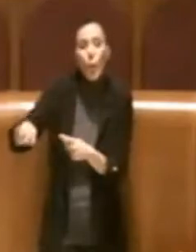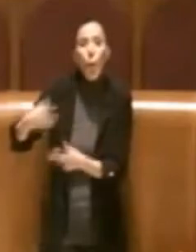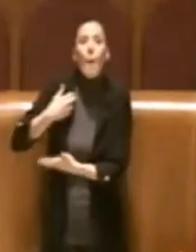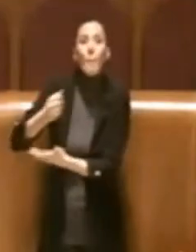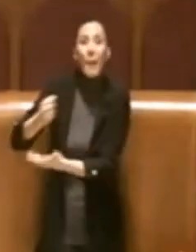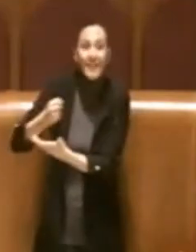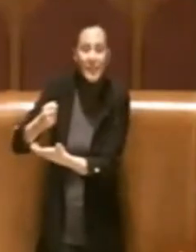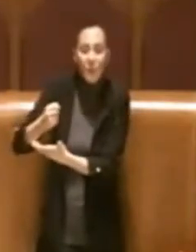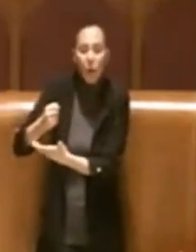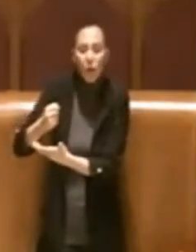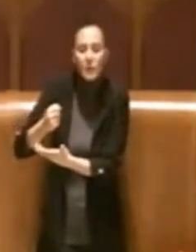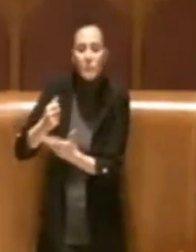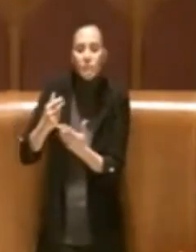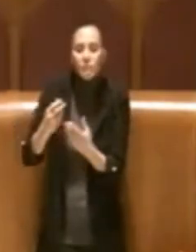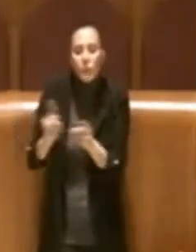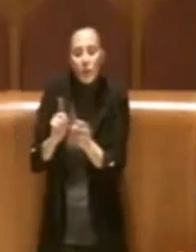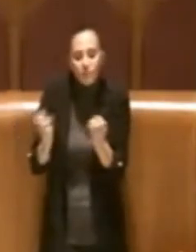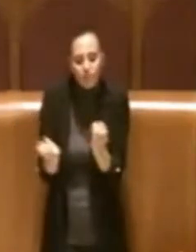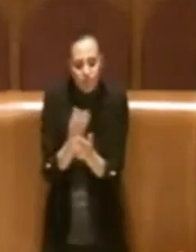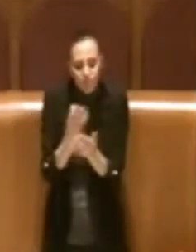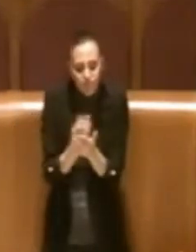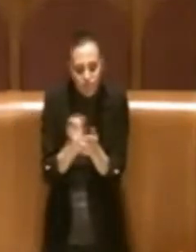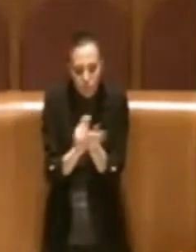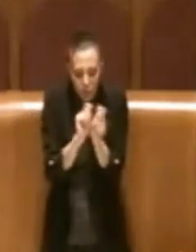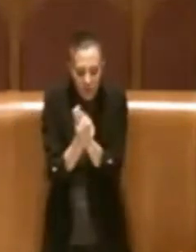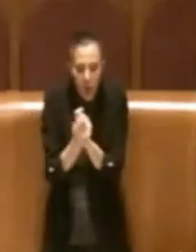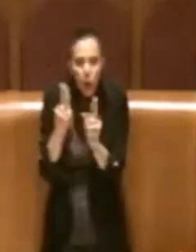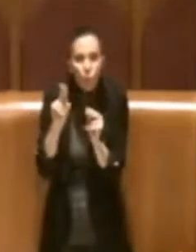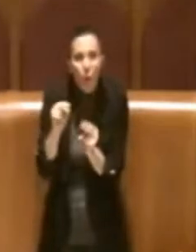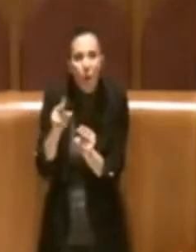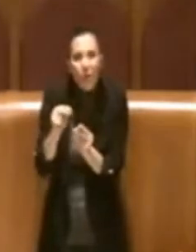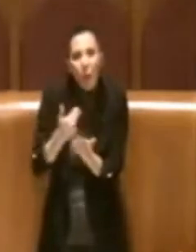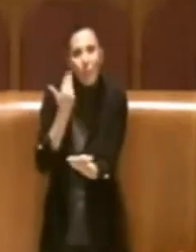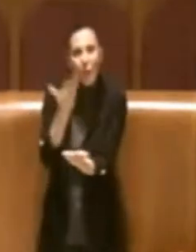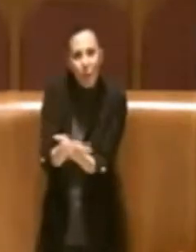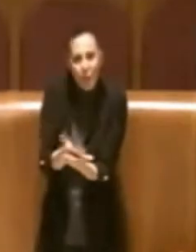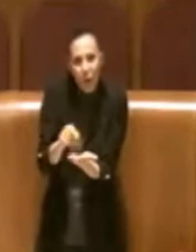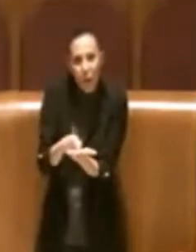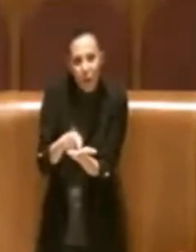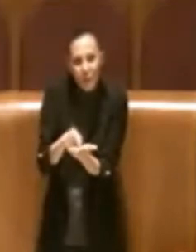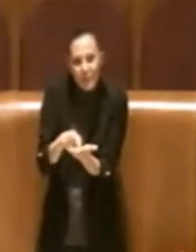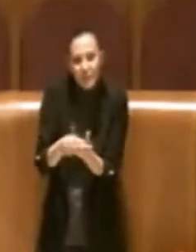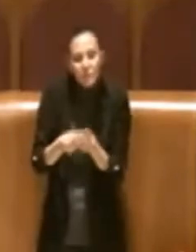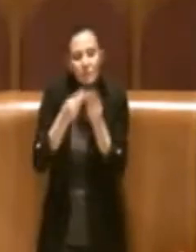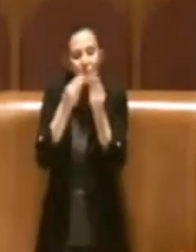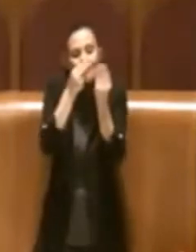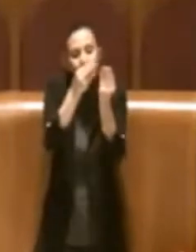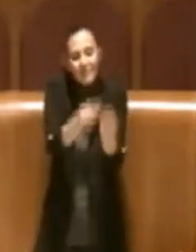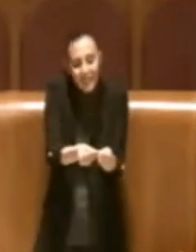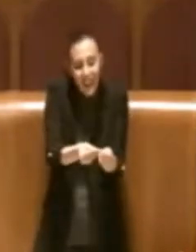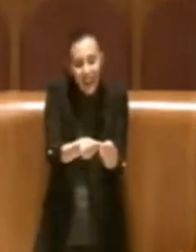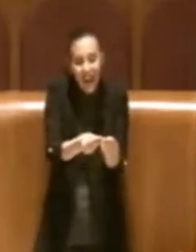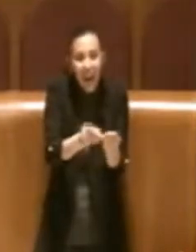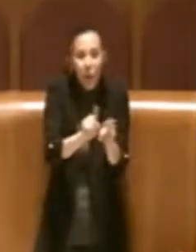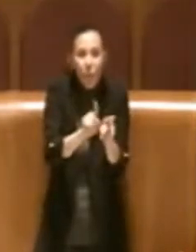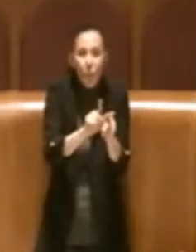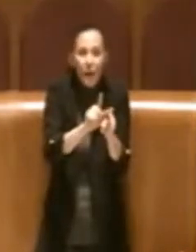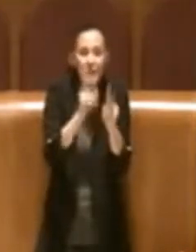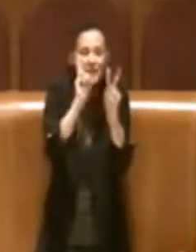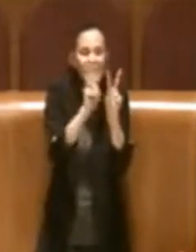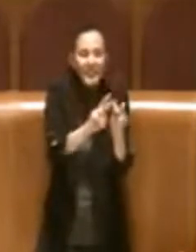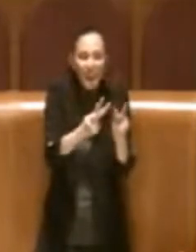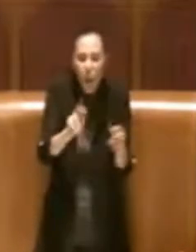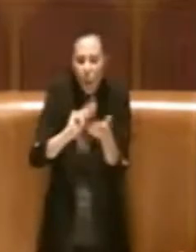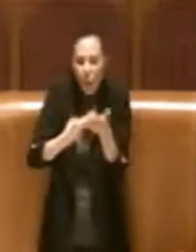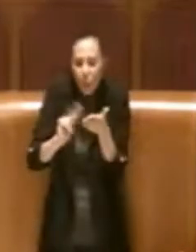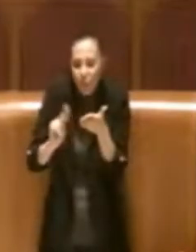sviluppare una nuova proposta più di dettaglio che vada nella direzione dell'assegnazione di immobili. Prima una ricognizione con gli